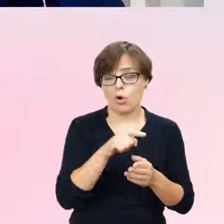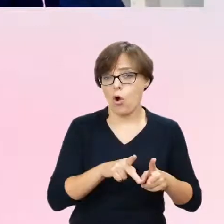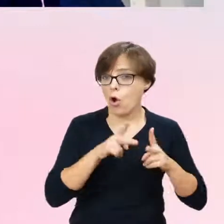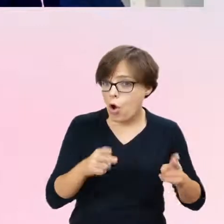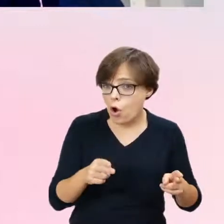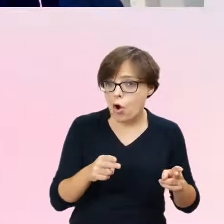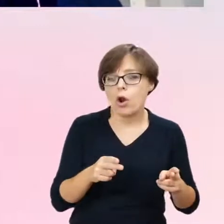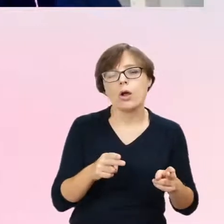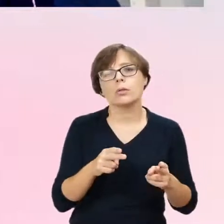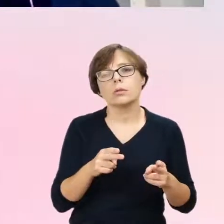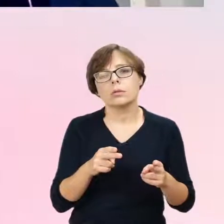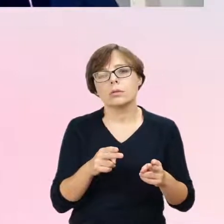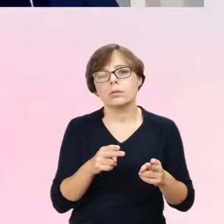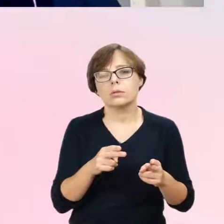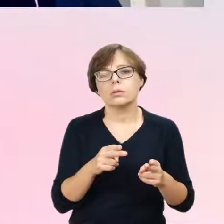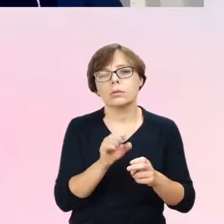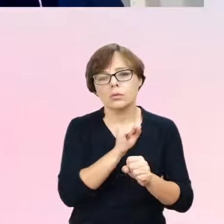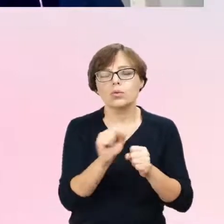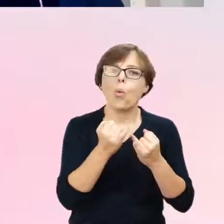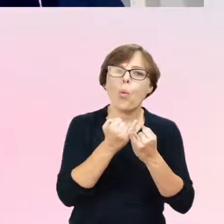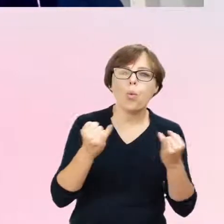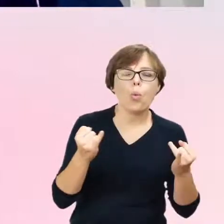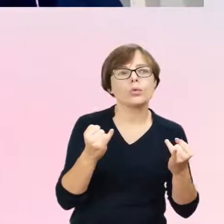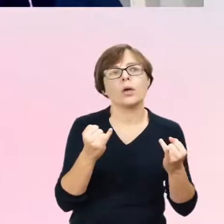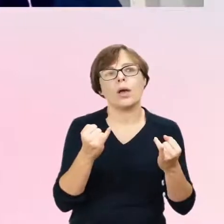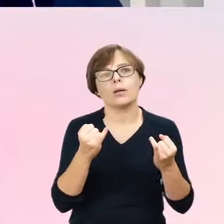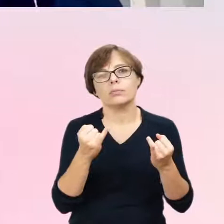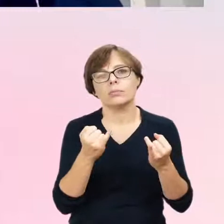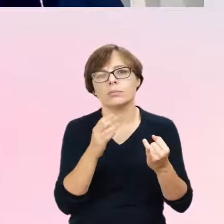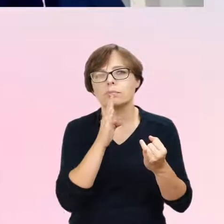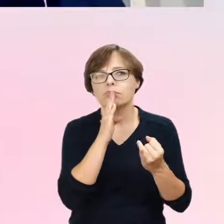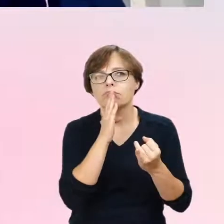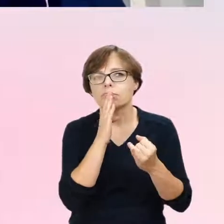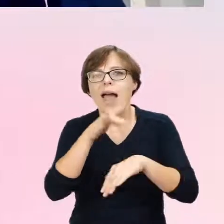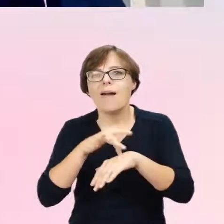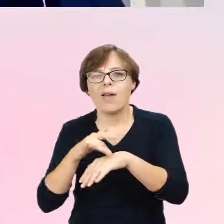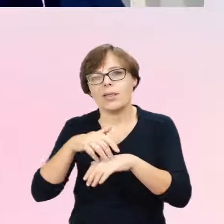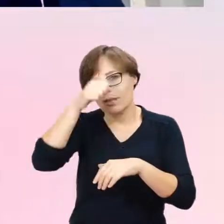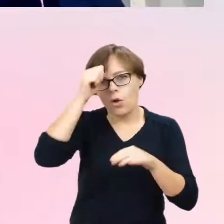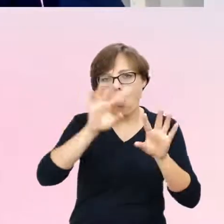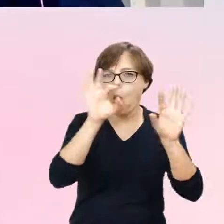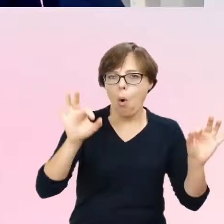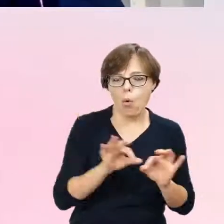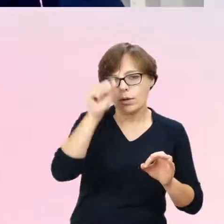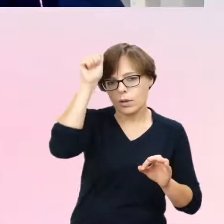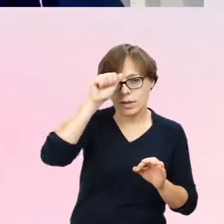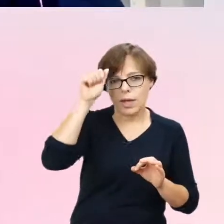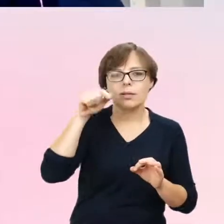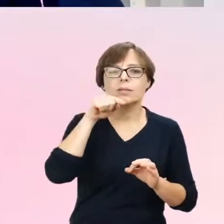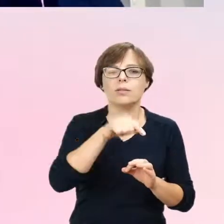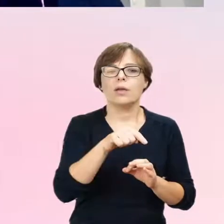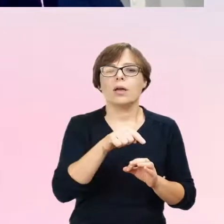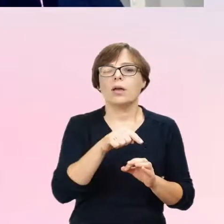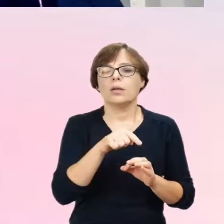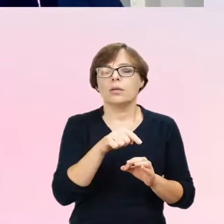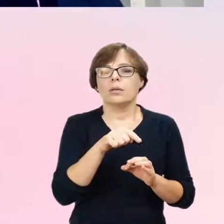różne współwystępujące objawy zespołu dyzaprobaty płci, no i wtedy psychiatra dopytuje o współwystępujące